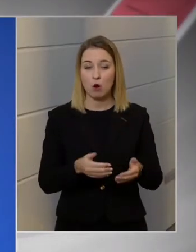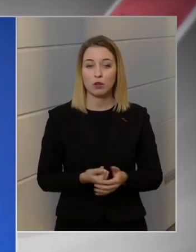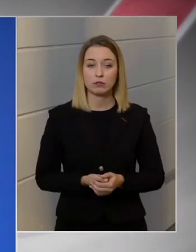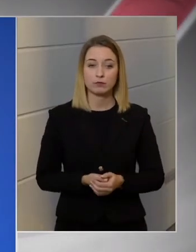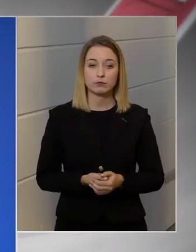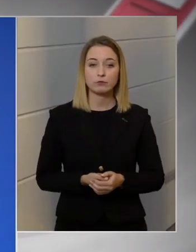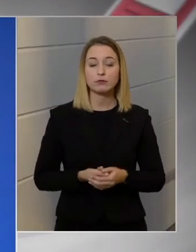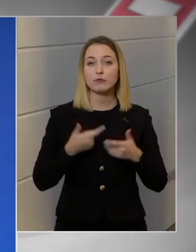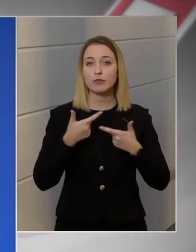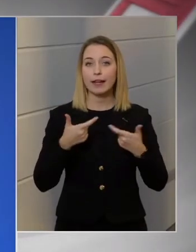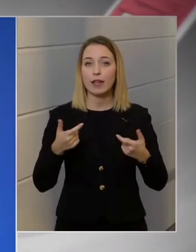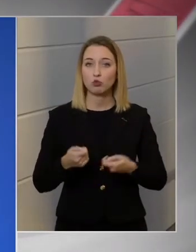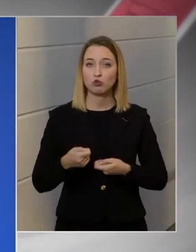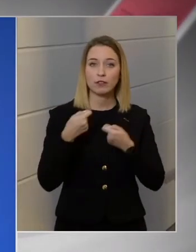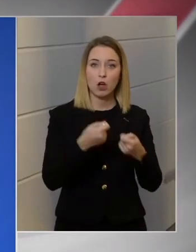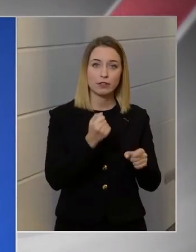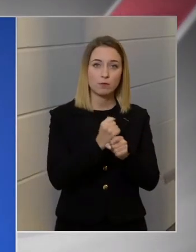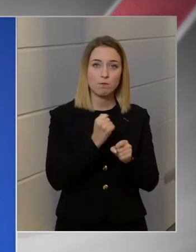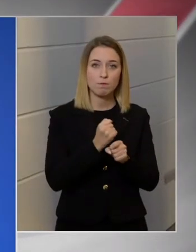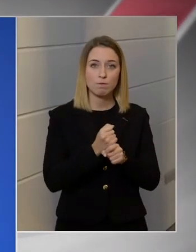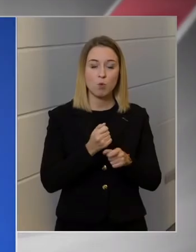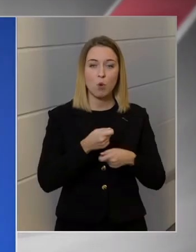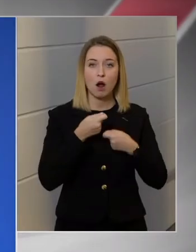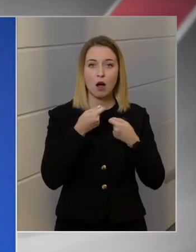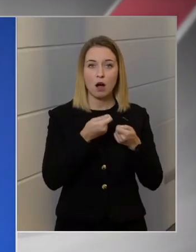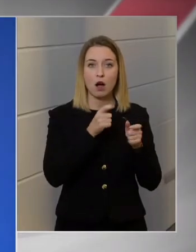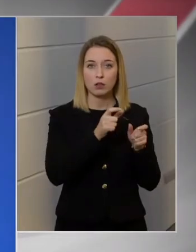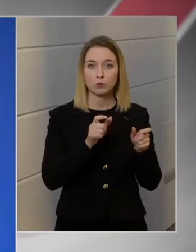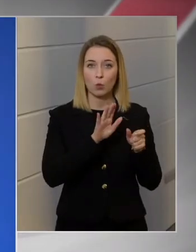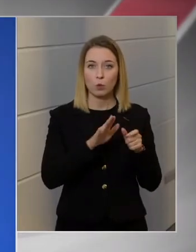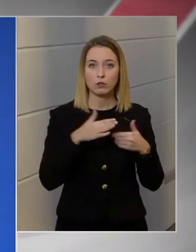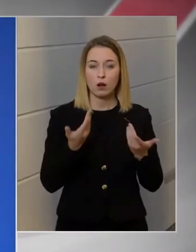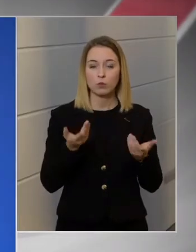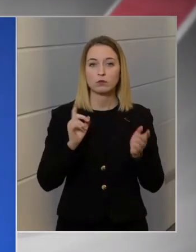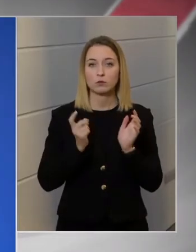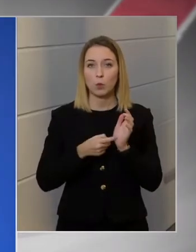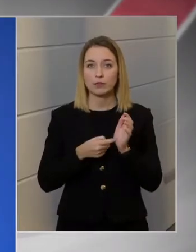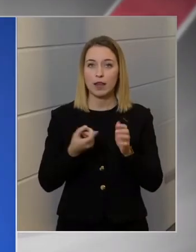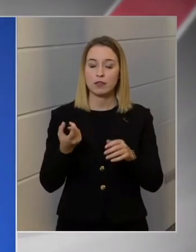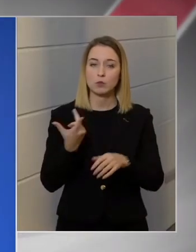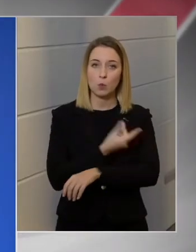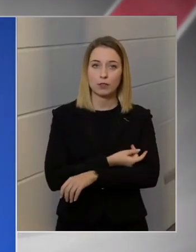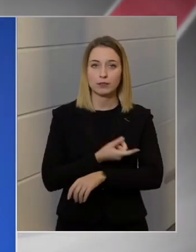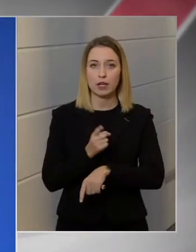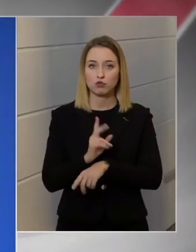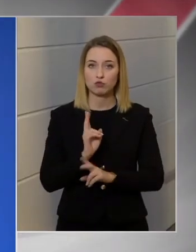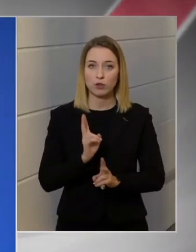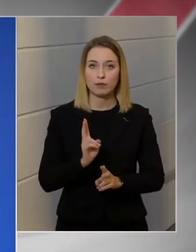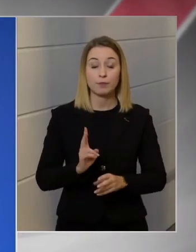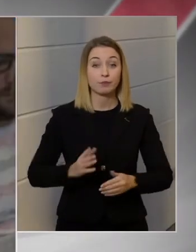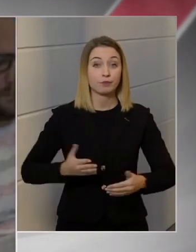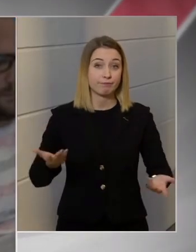lehetőséget adni a munkahadóknak, hogy kötelezően elrendelhessék ezt az oltást? a járvány velünk van.